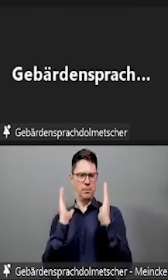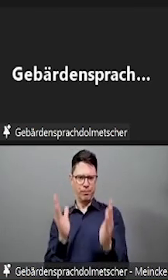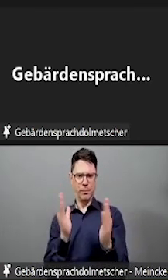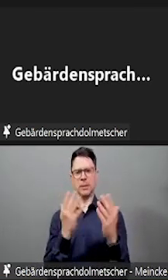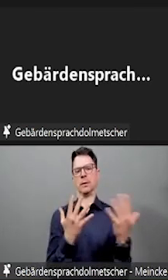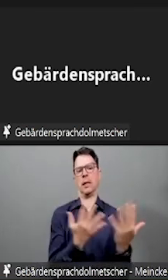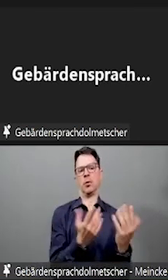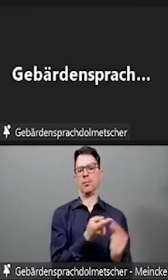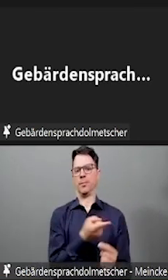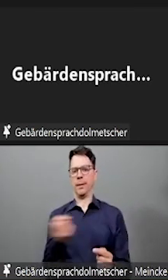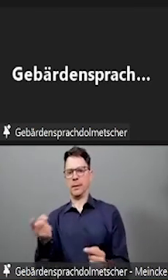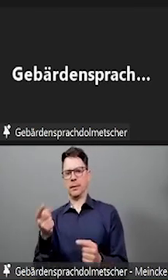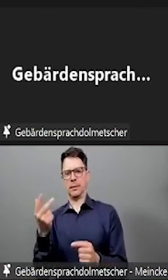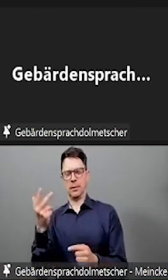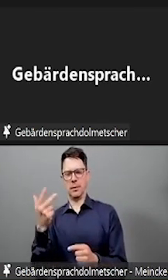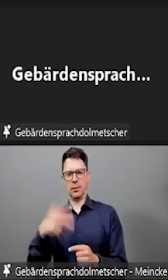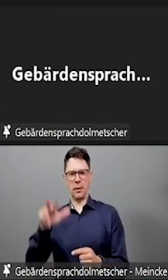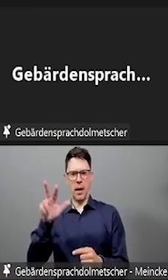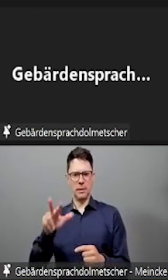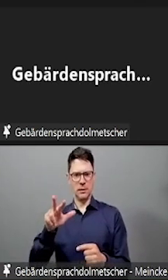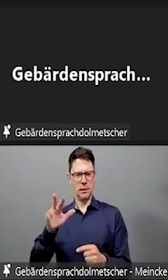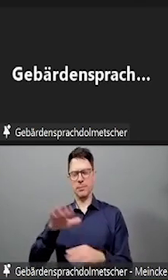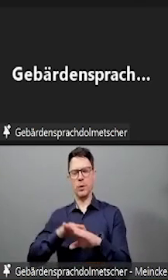erstellt, sollte man das berücksichtigen.